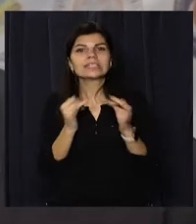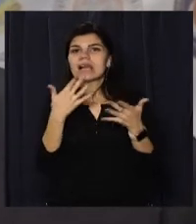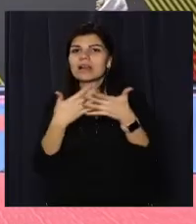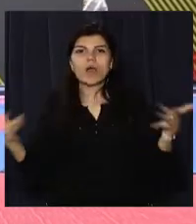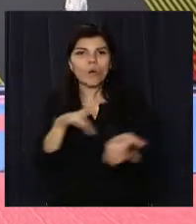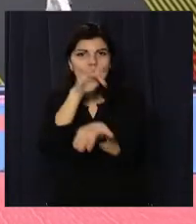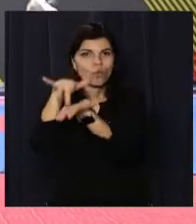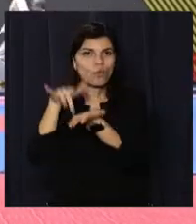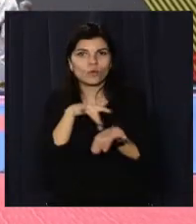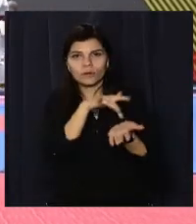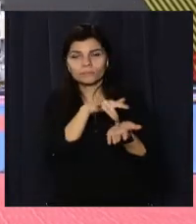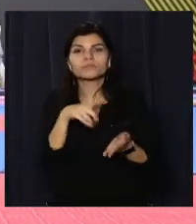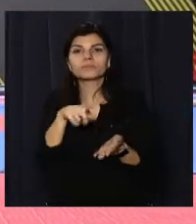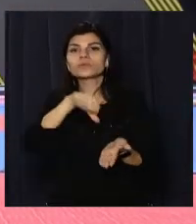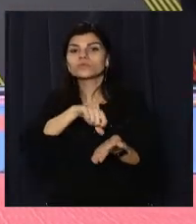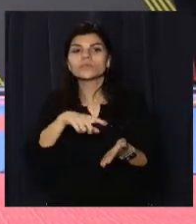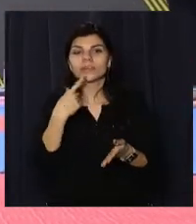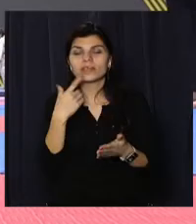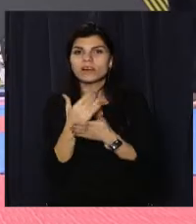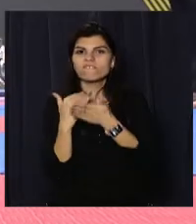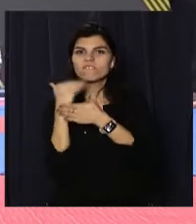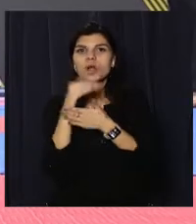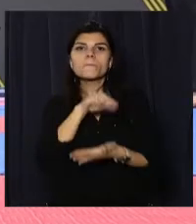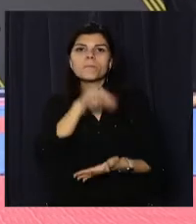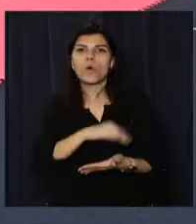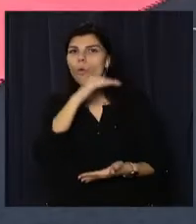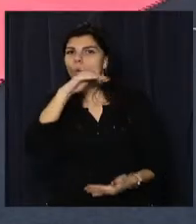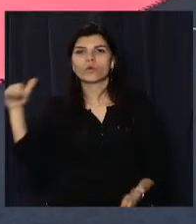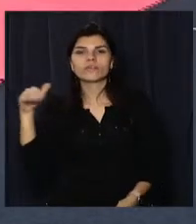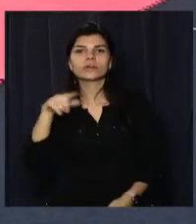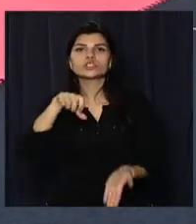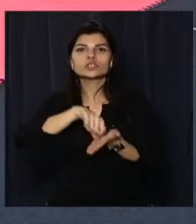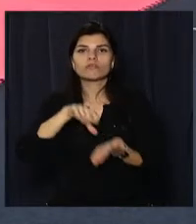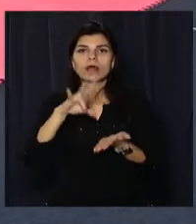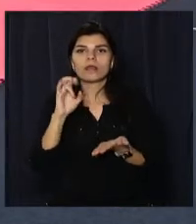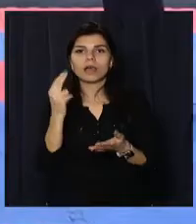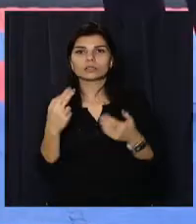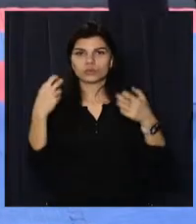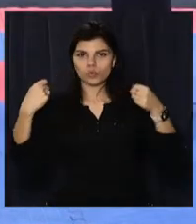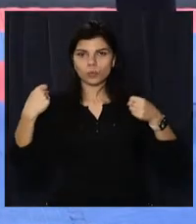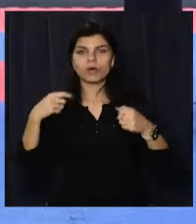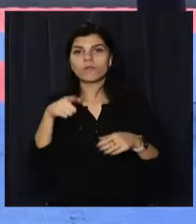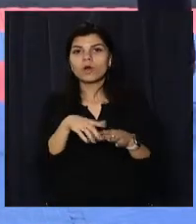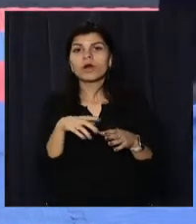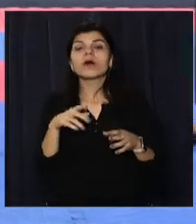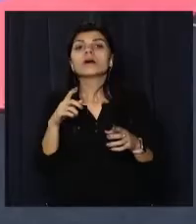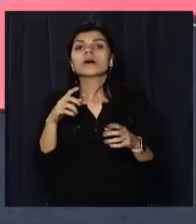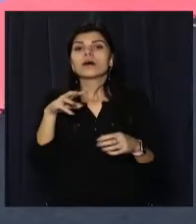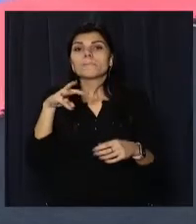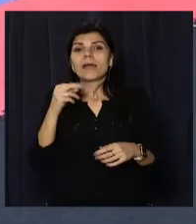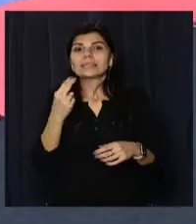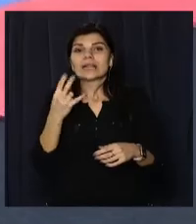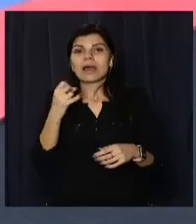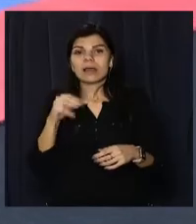регіонів. Учасники турніру відзначають високий професійний рівень проведення змагань Національного кубка. Вони пройшли за підтримки мецената та